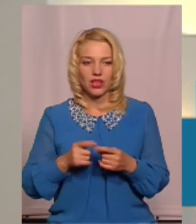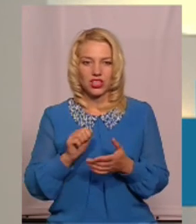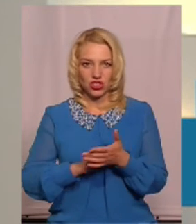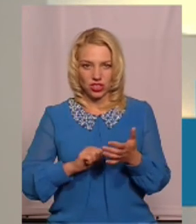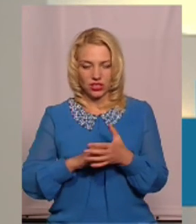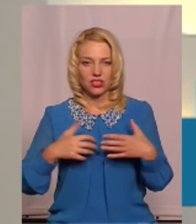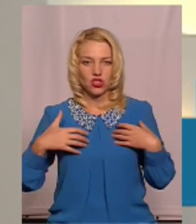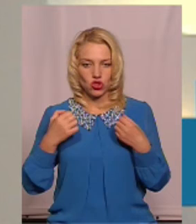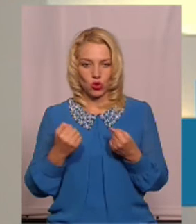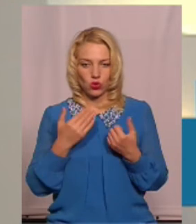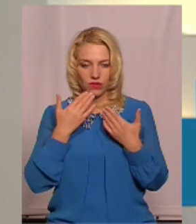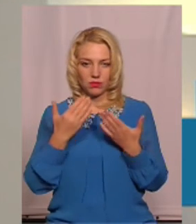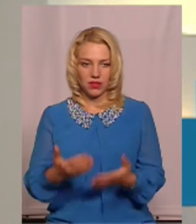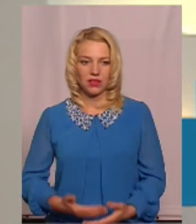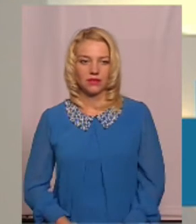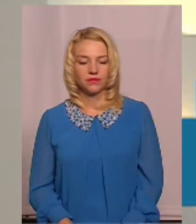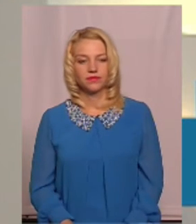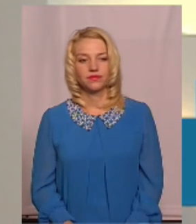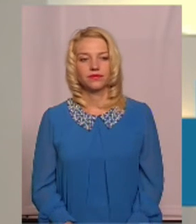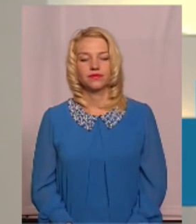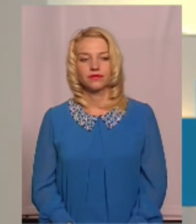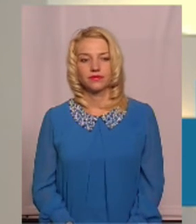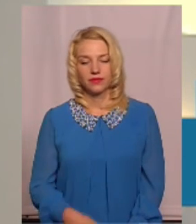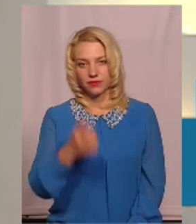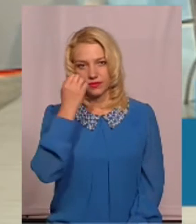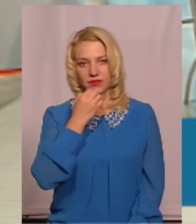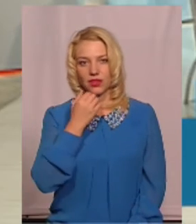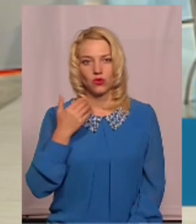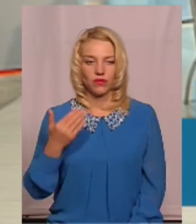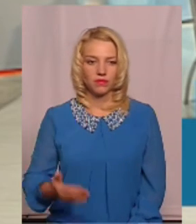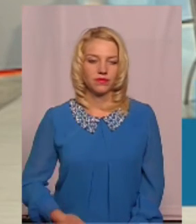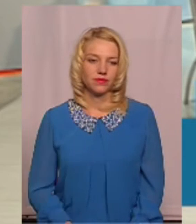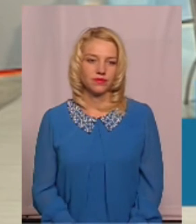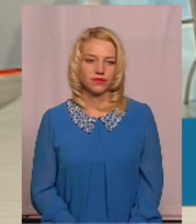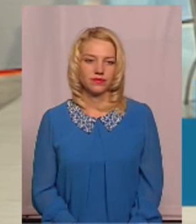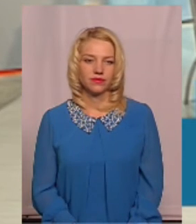здоров'я? Здоров'я, так. Так, дякую. Дякую, зрозуміло.